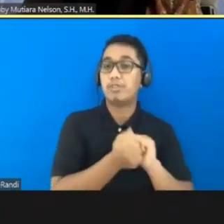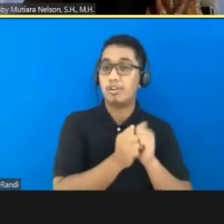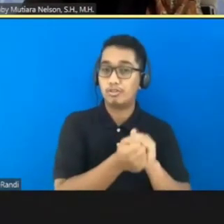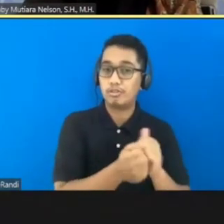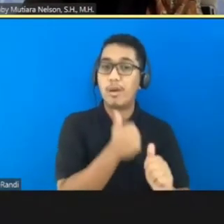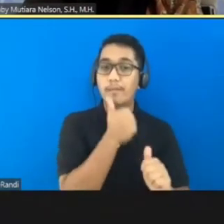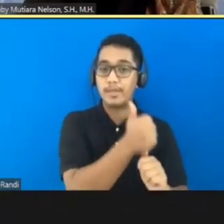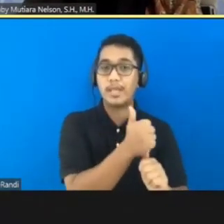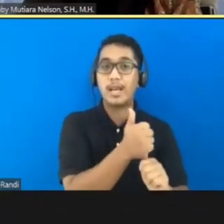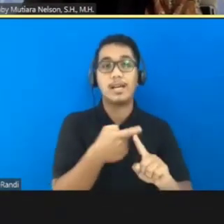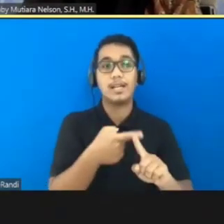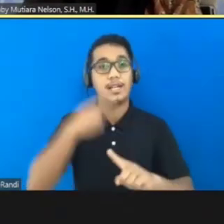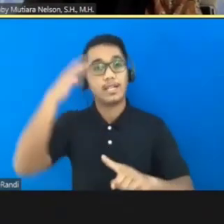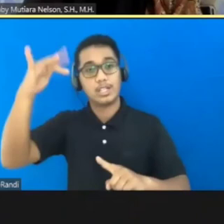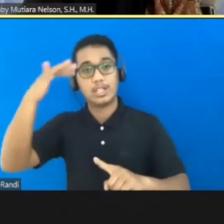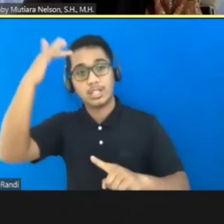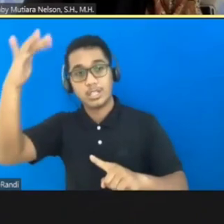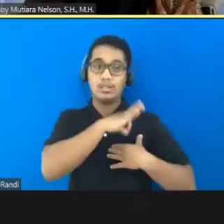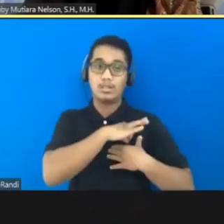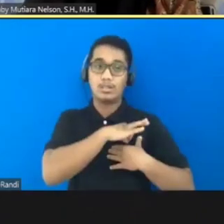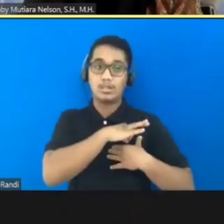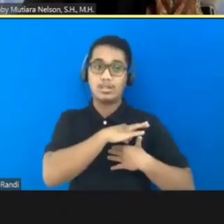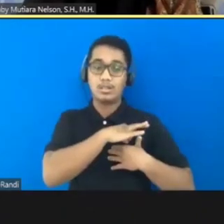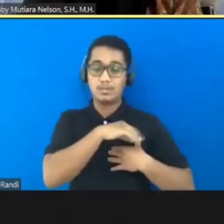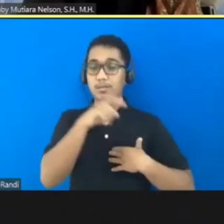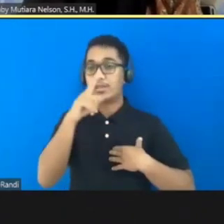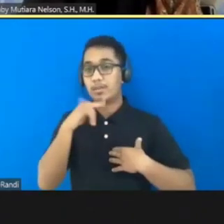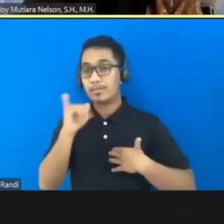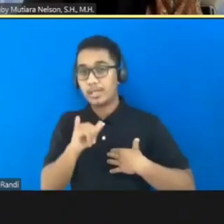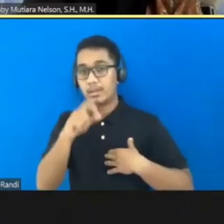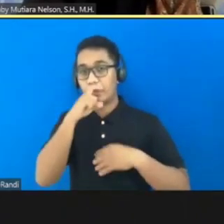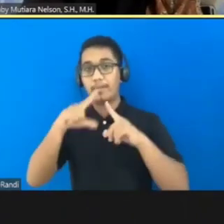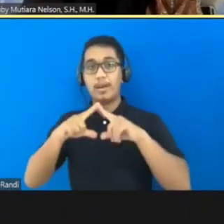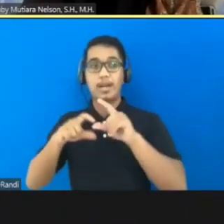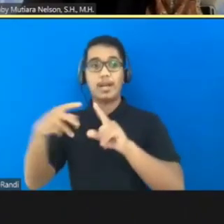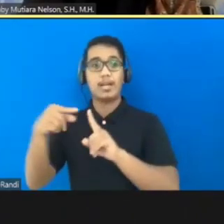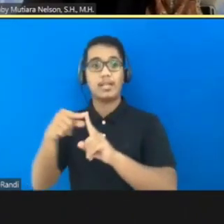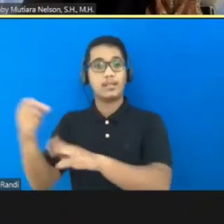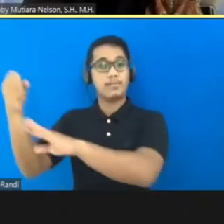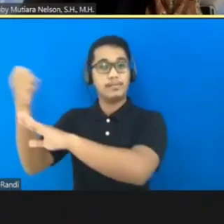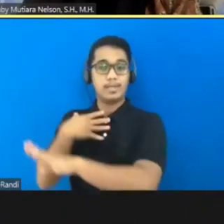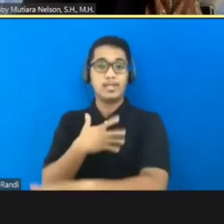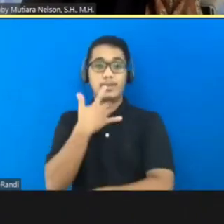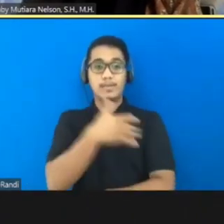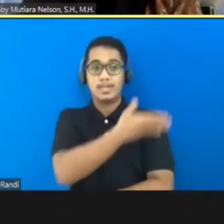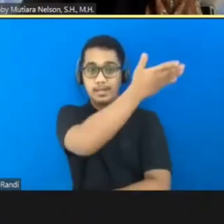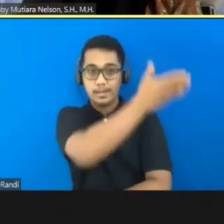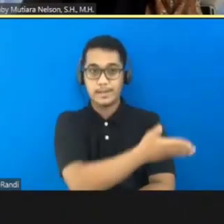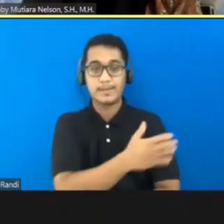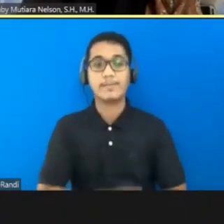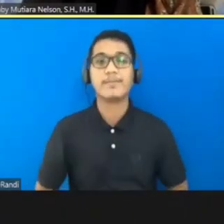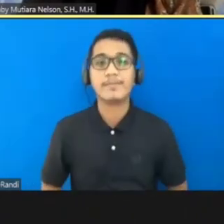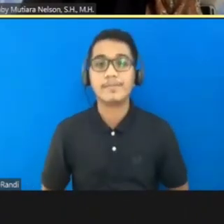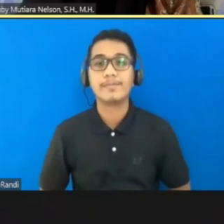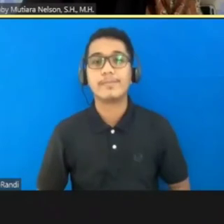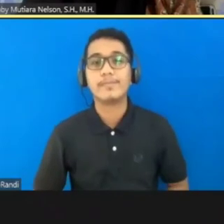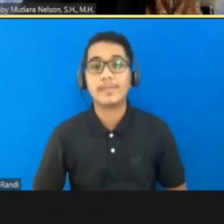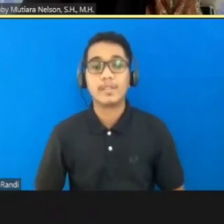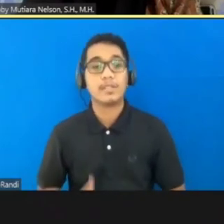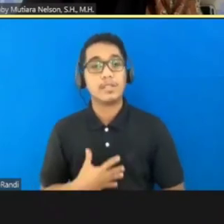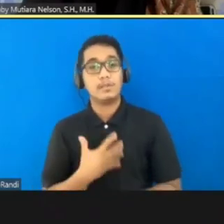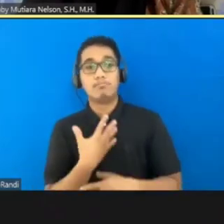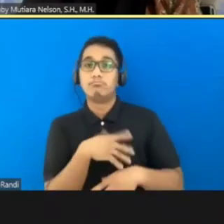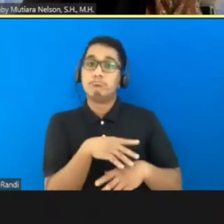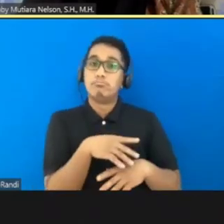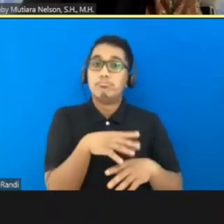berdasarkan teori ekonomi, analisis of law dan kemanfaatan. Ini beberapa tindak pidana yang bisa dinegosiasikan. Kemudian tindak pidana yang sangat serius